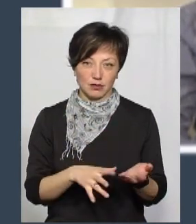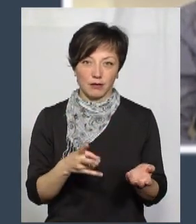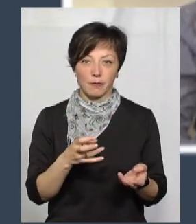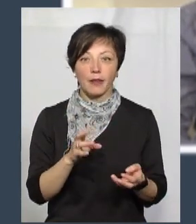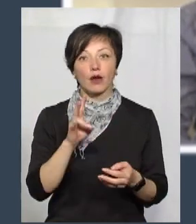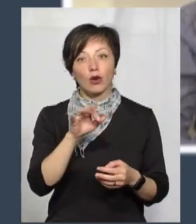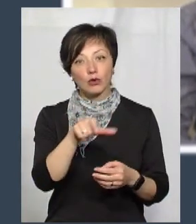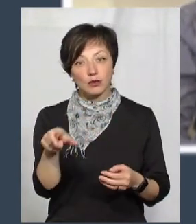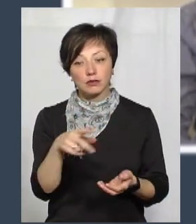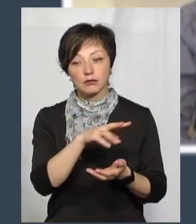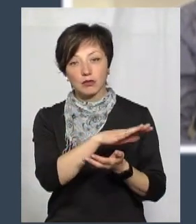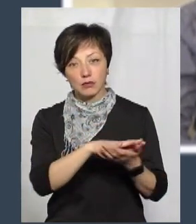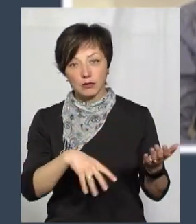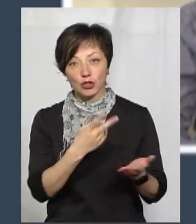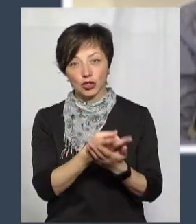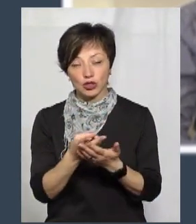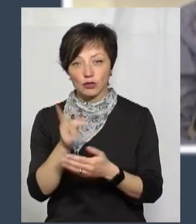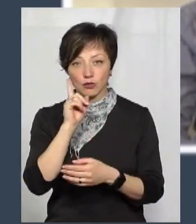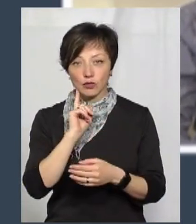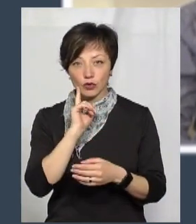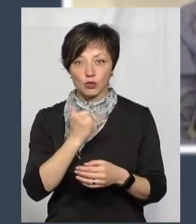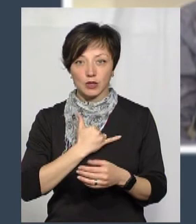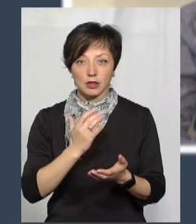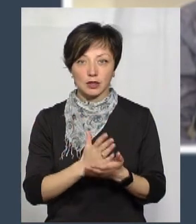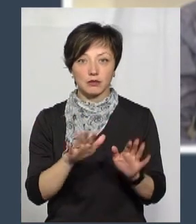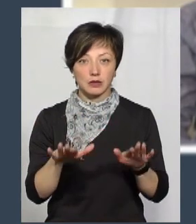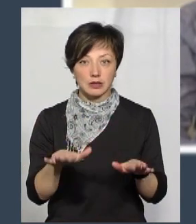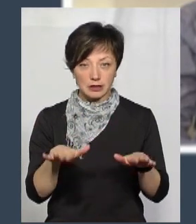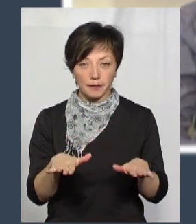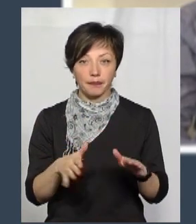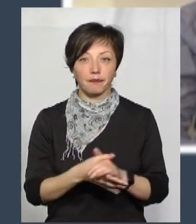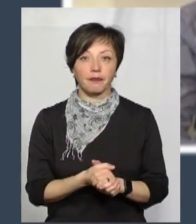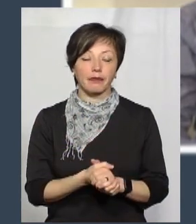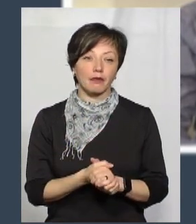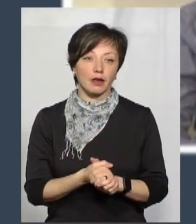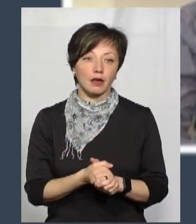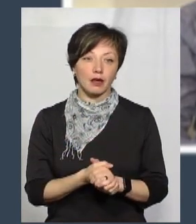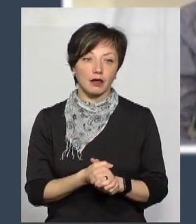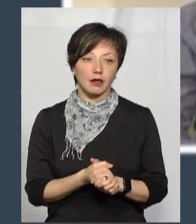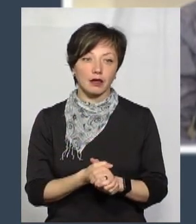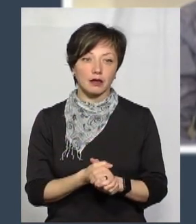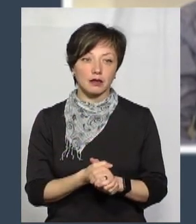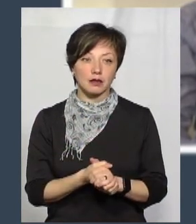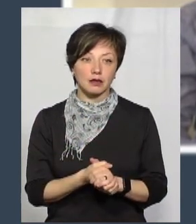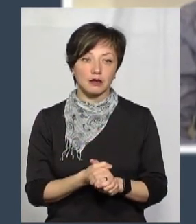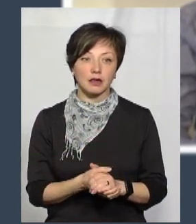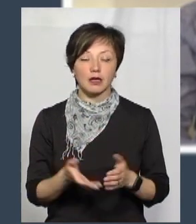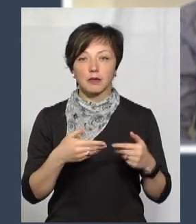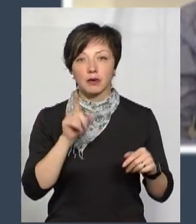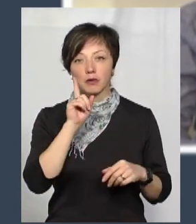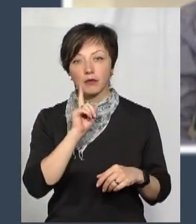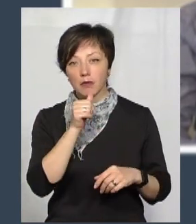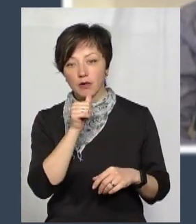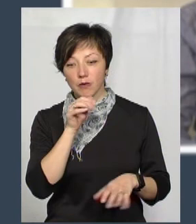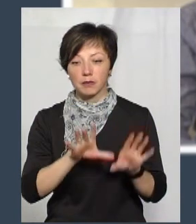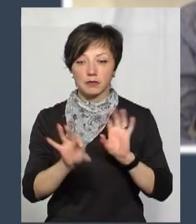лежать, вони продовжують лежати, поки що в нас є місця, і вони лежать в стаціонаріях. І ми пробуємо,